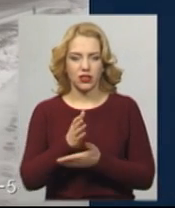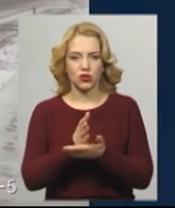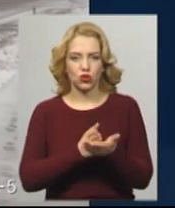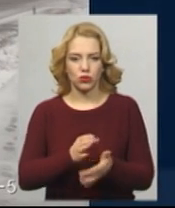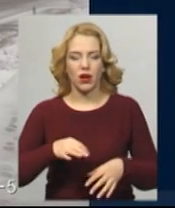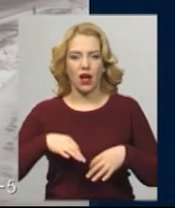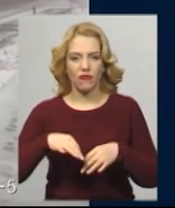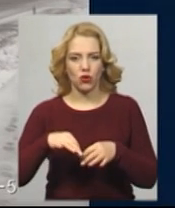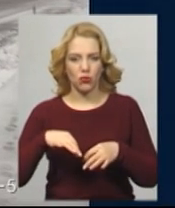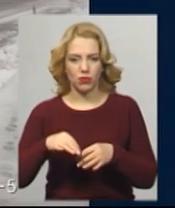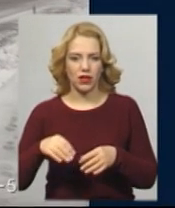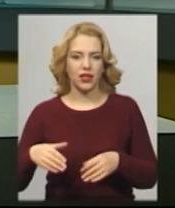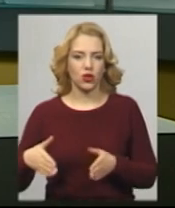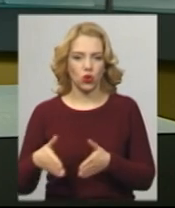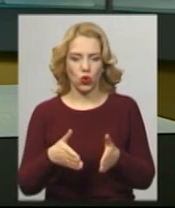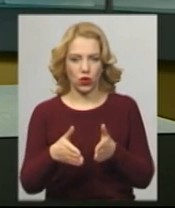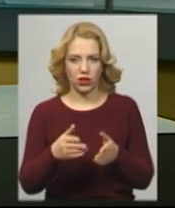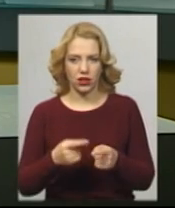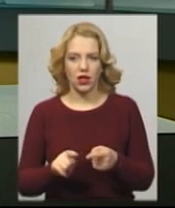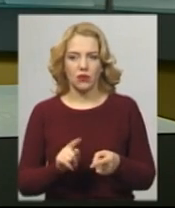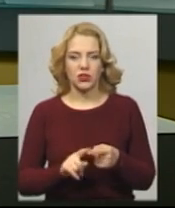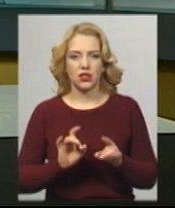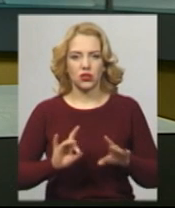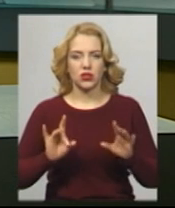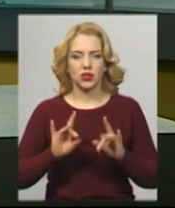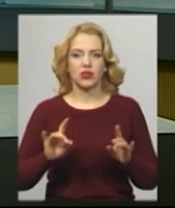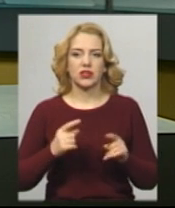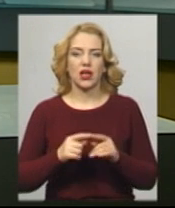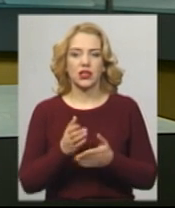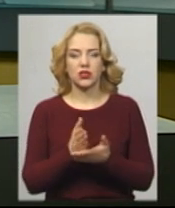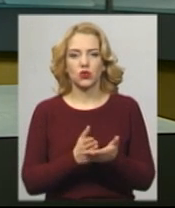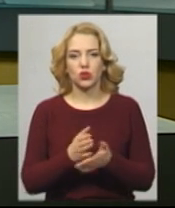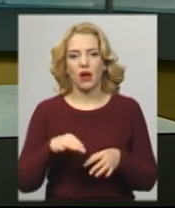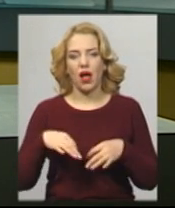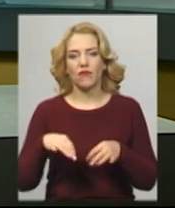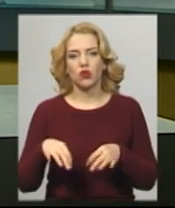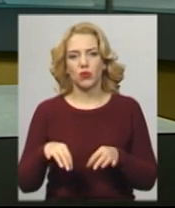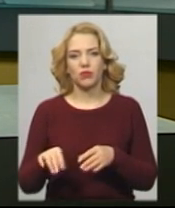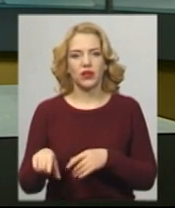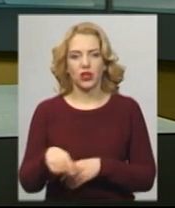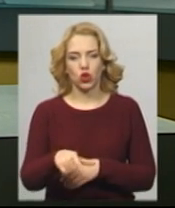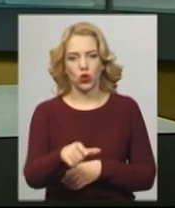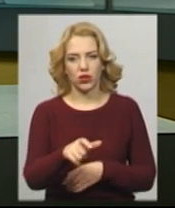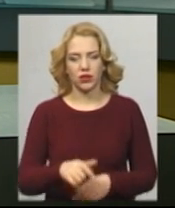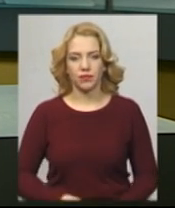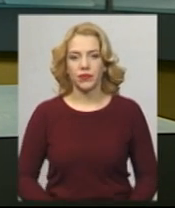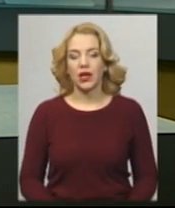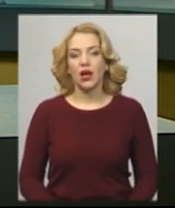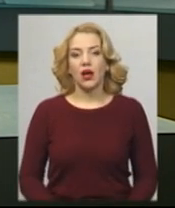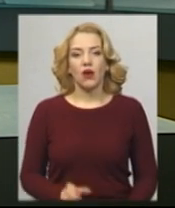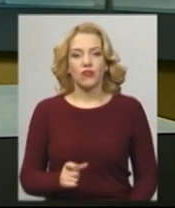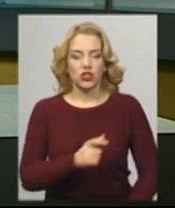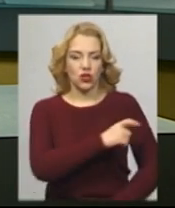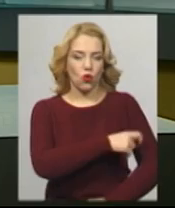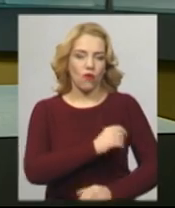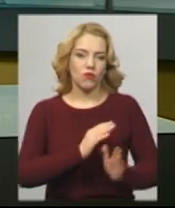області. Про це розповіла фахівець із зв'язків з громадськістю та пресою Служби автомобільних доріг Хмельницької області Наталія Колодій. У черговому